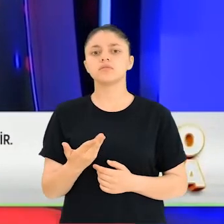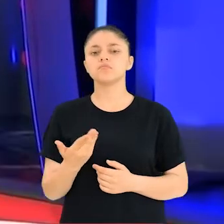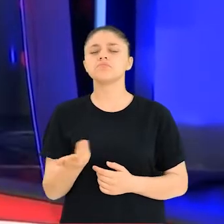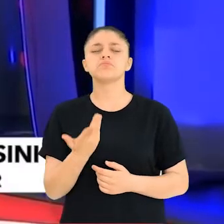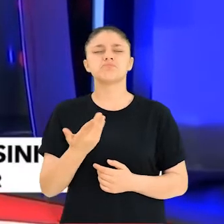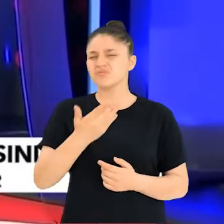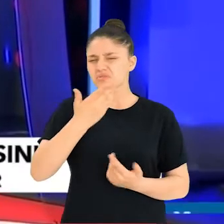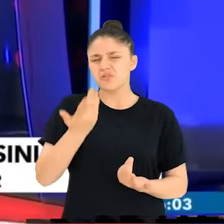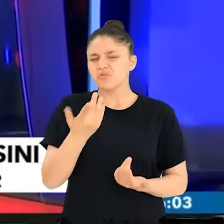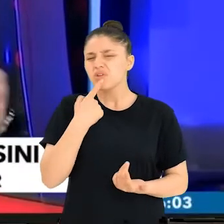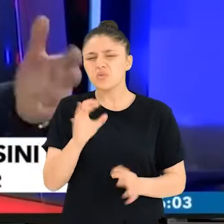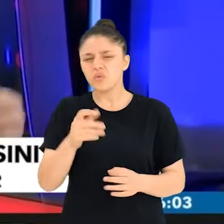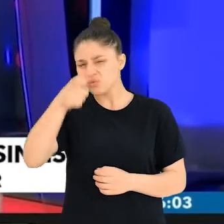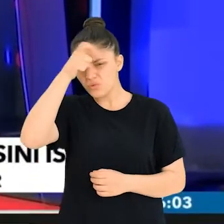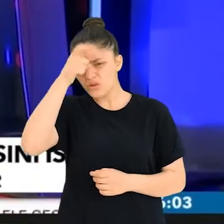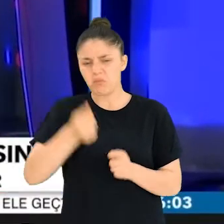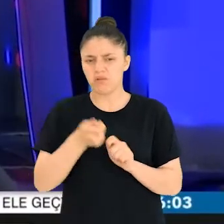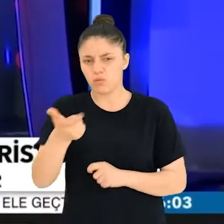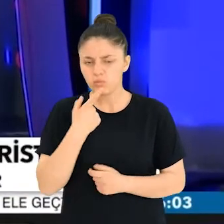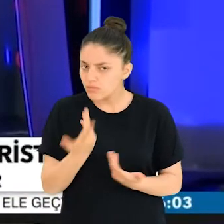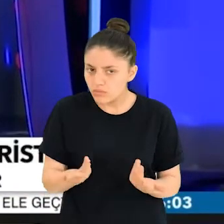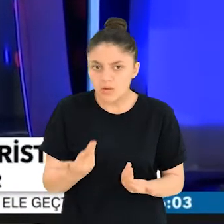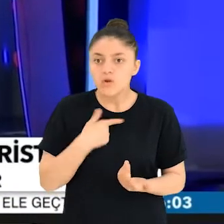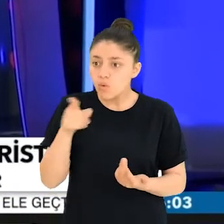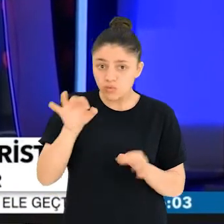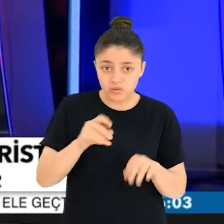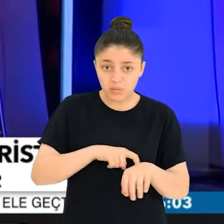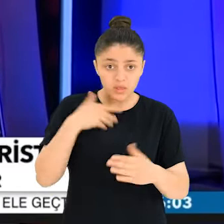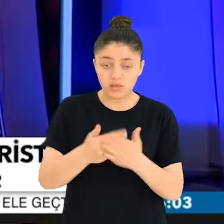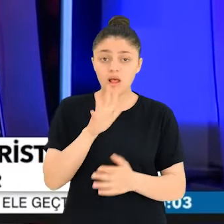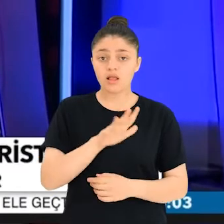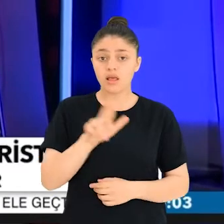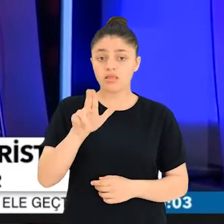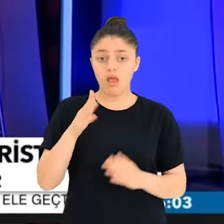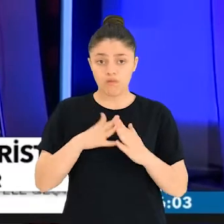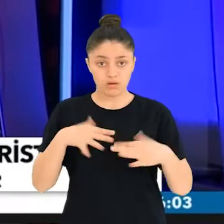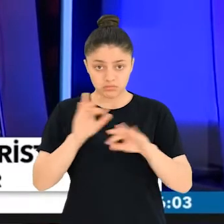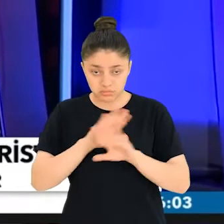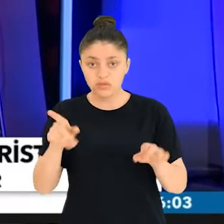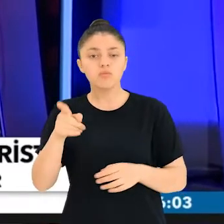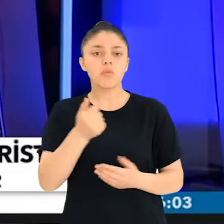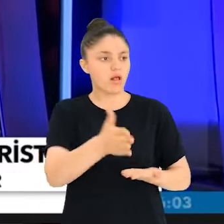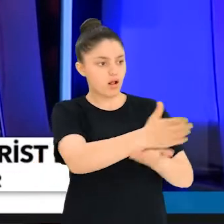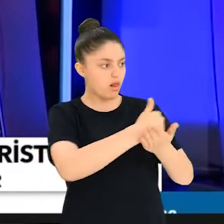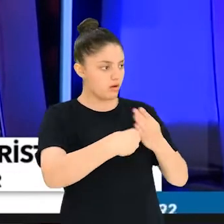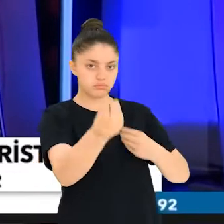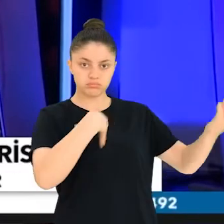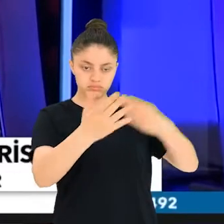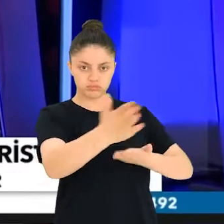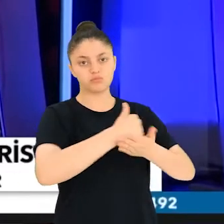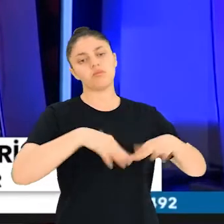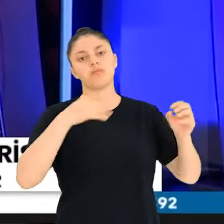Cehaletin şeyi yok tabii. Efendim Türkiye veriyor bunların paralarını. Hayır. Biz orada şu ana kadar 57 ev tamamlandı. Ve bunların hepsi bağış. Ve bu